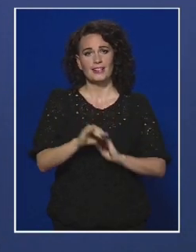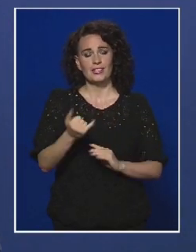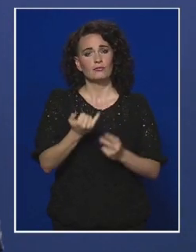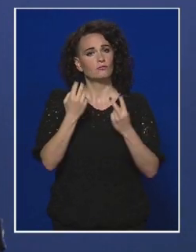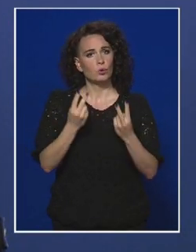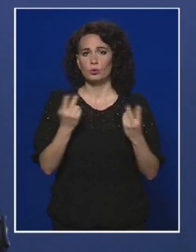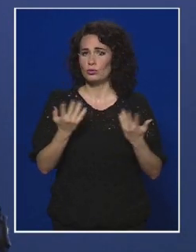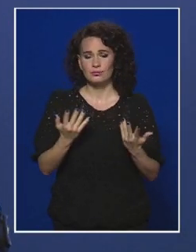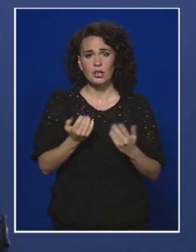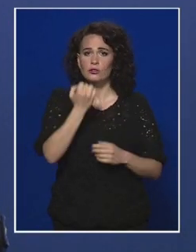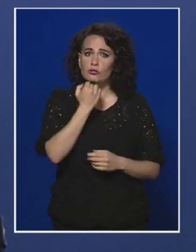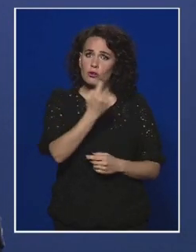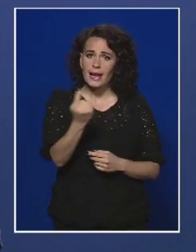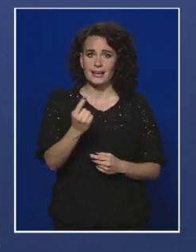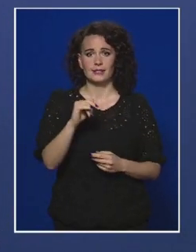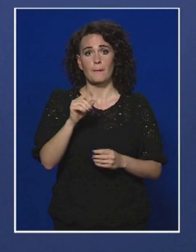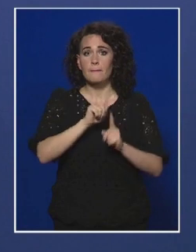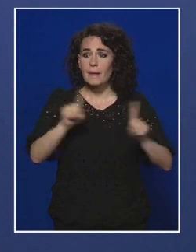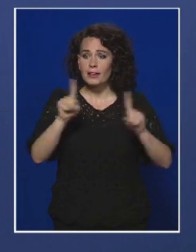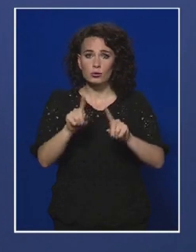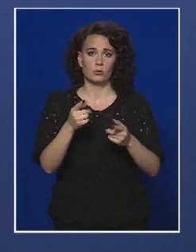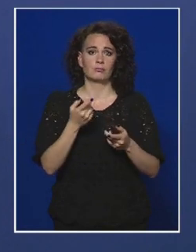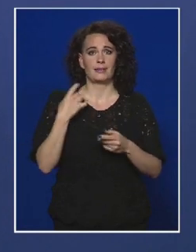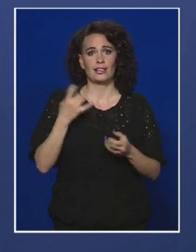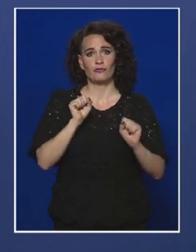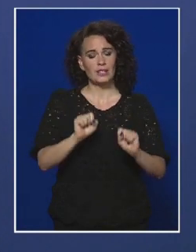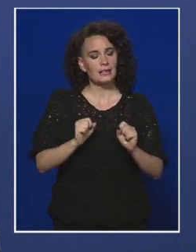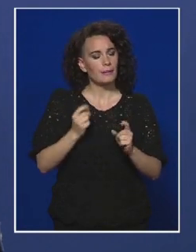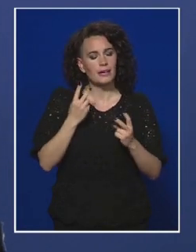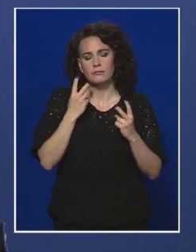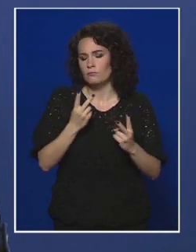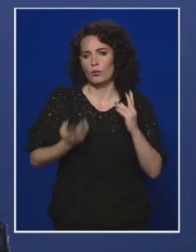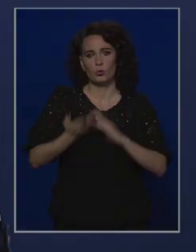saját és mások egészségének védelme kiemelten fontos minden magyar állampolgár számára.